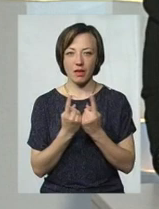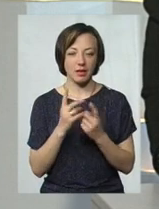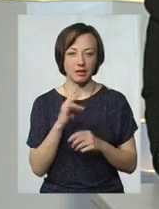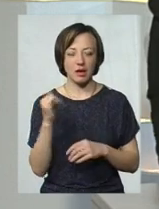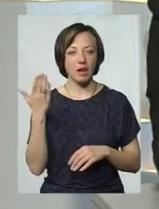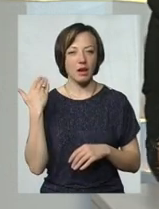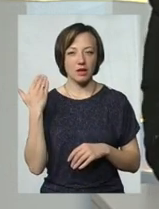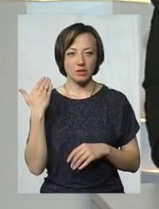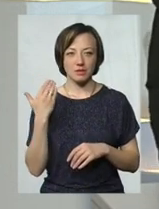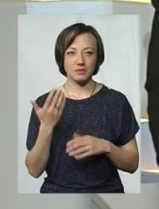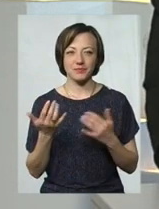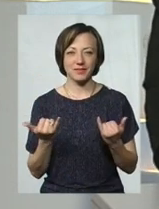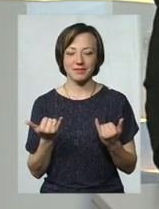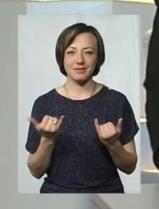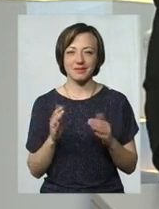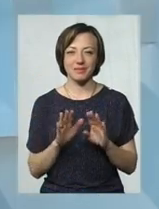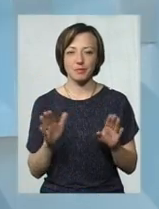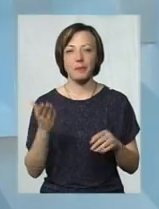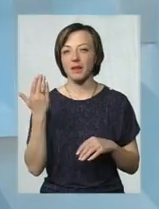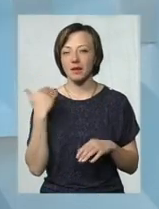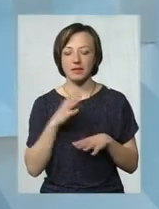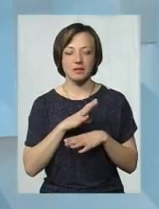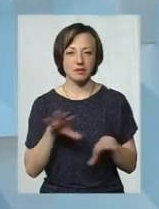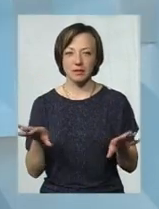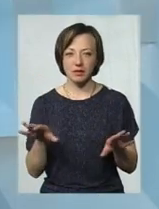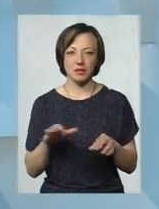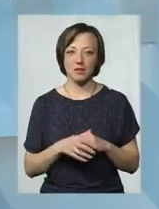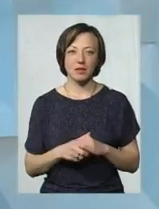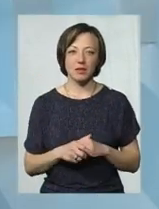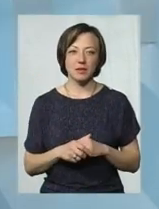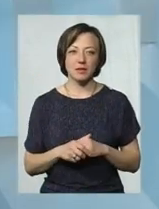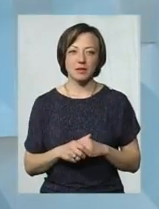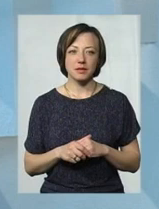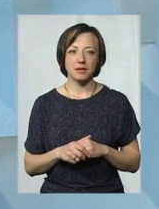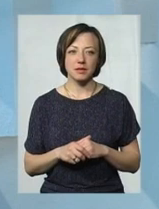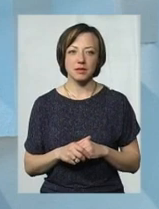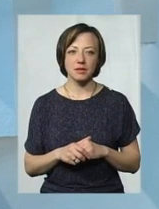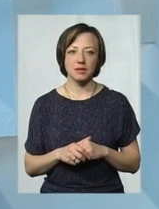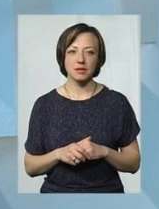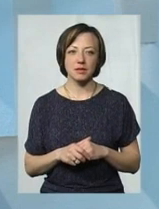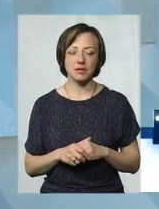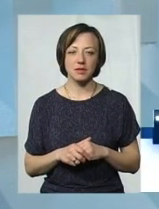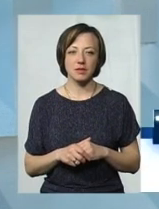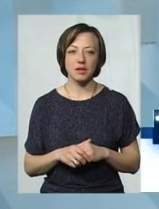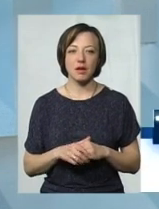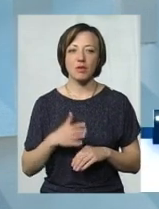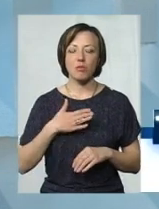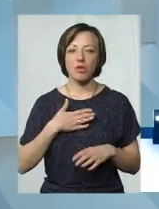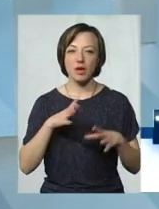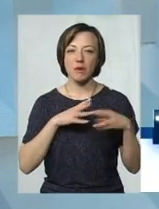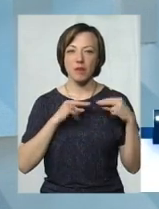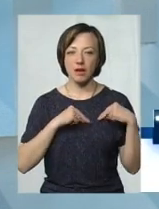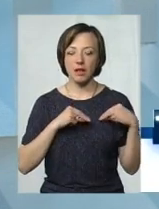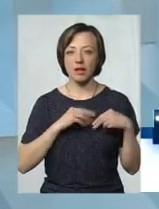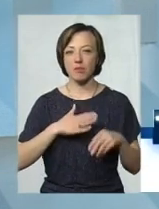раніше? Зрозуміло, зараз вони зрозуміли. І раніше не користувалося, ну, мої партнери, мої